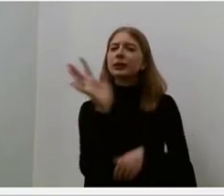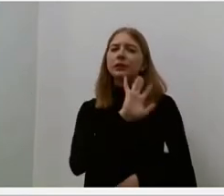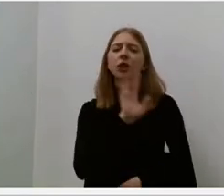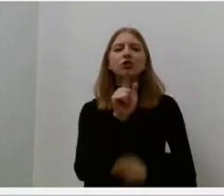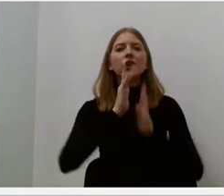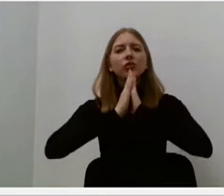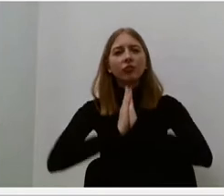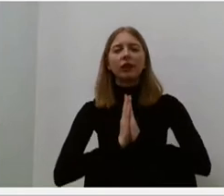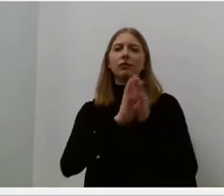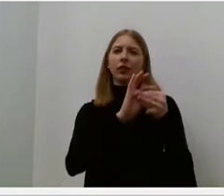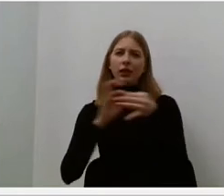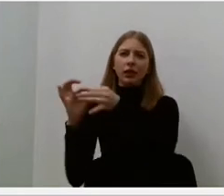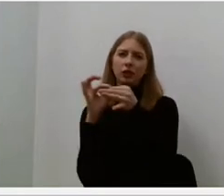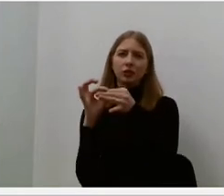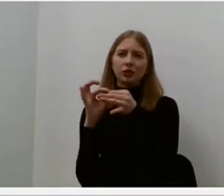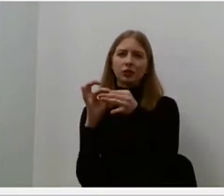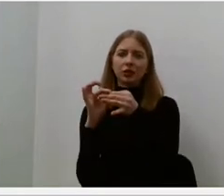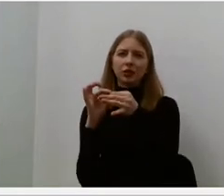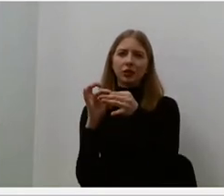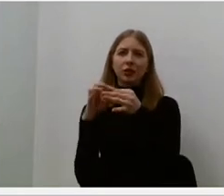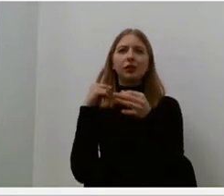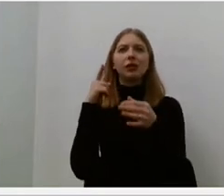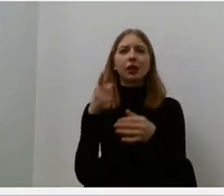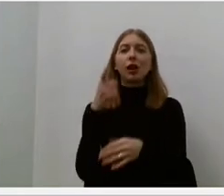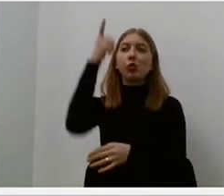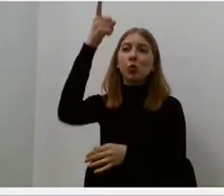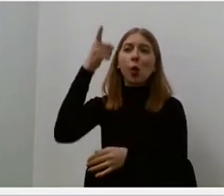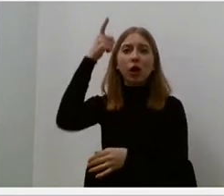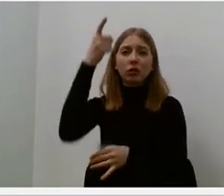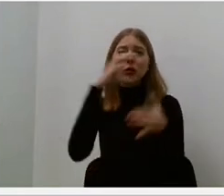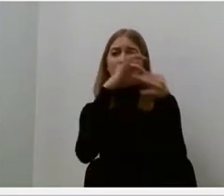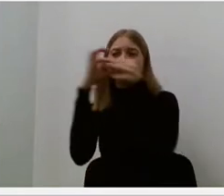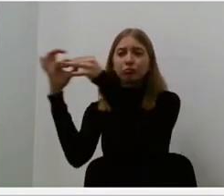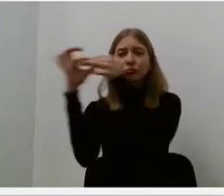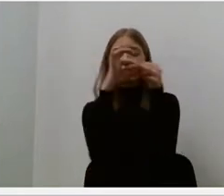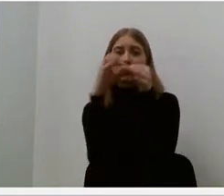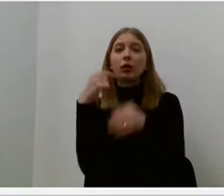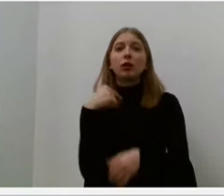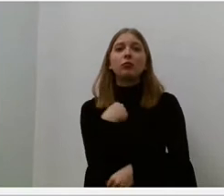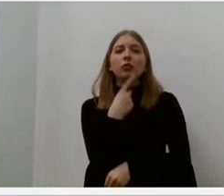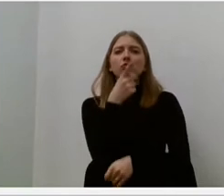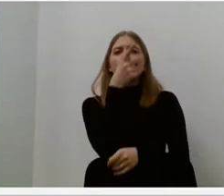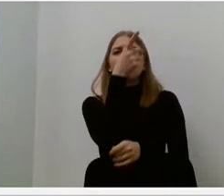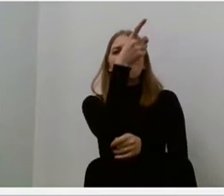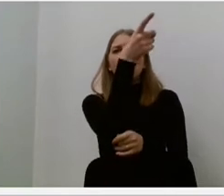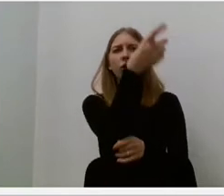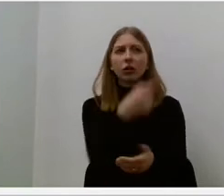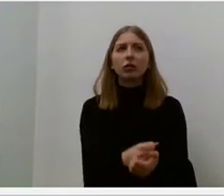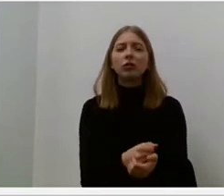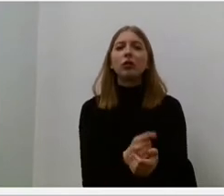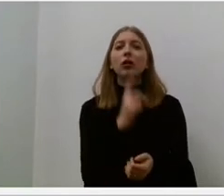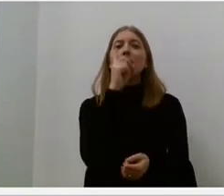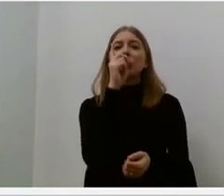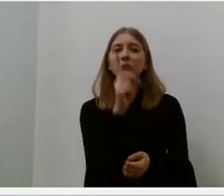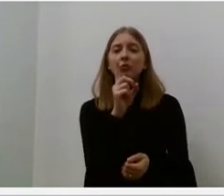yra artumas per nuotolį, kai mes esame toli, bet sikių gebame